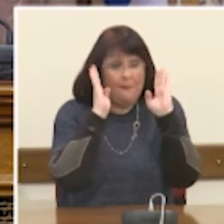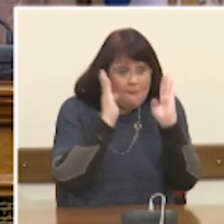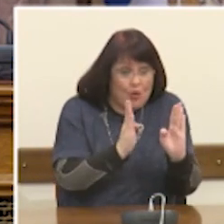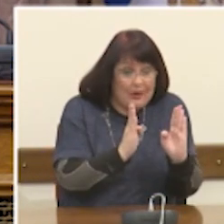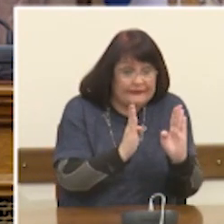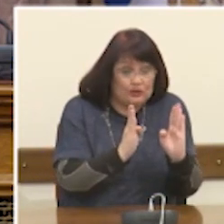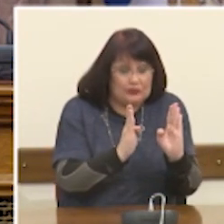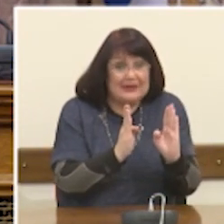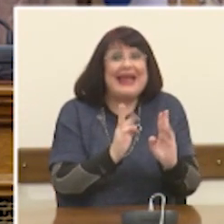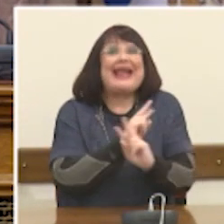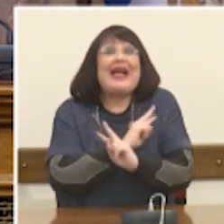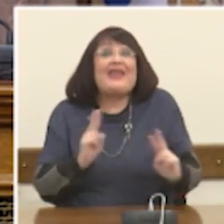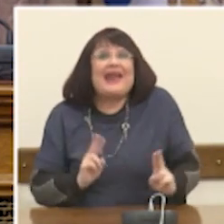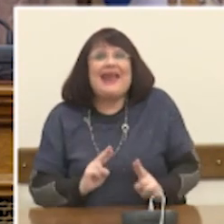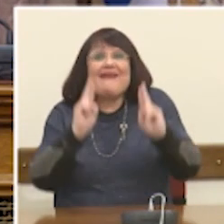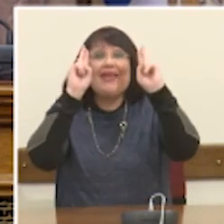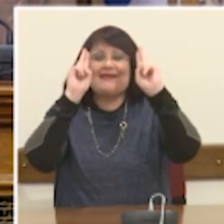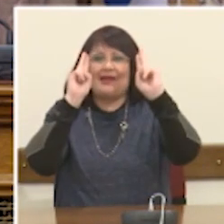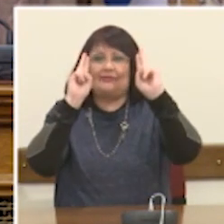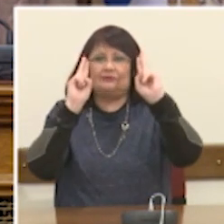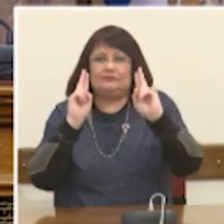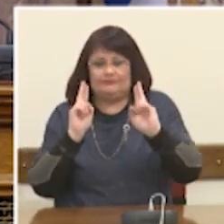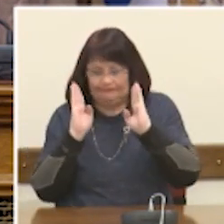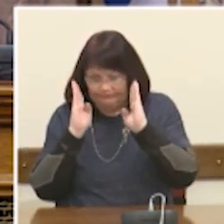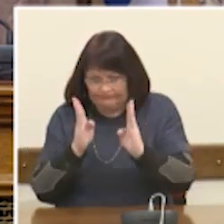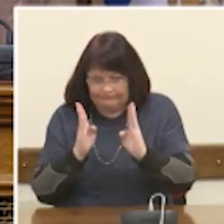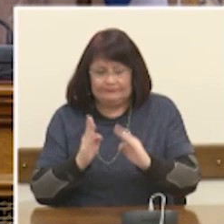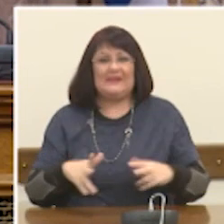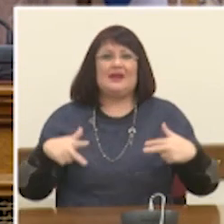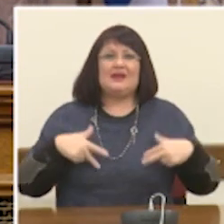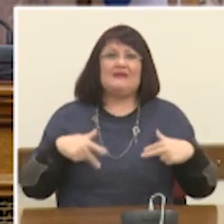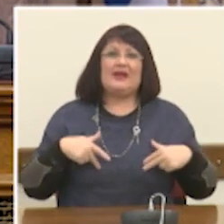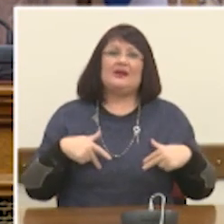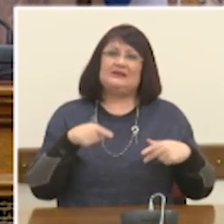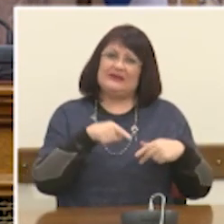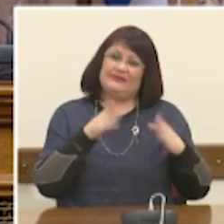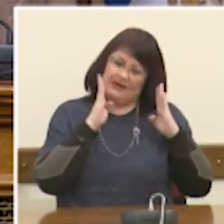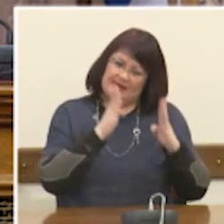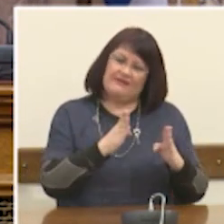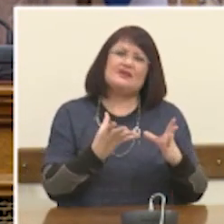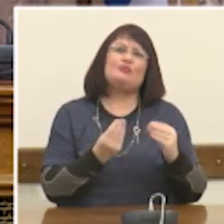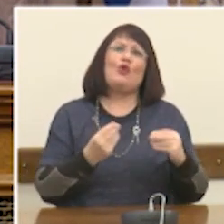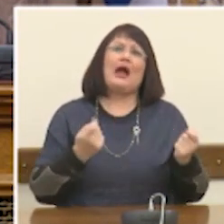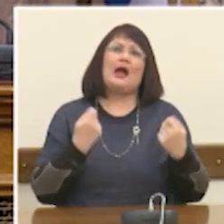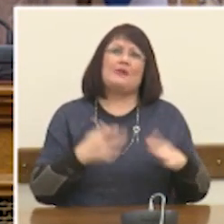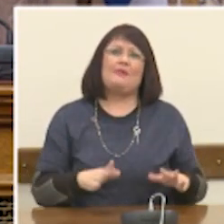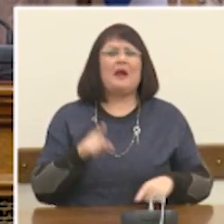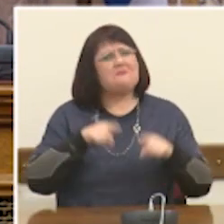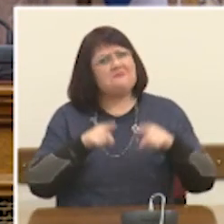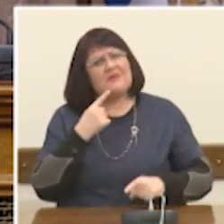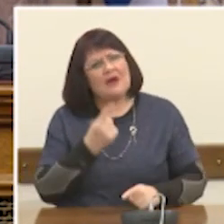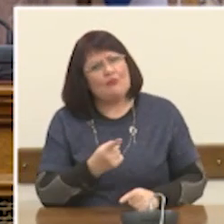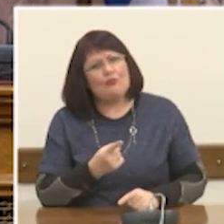ενέργεια. Η κυβέρνηση έχει ήδη κάνει πολλά σε αυτήν την κατεύθυνση. Ενδεικτικά αναφέρω μόνο την